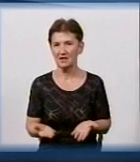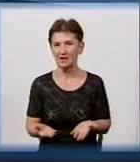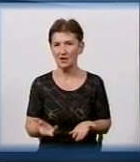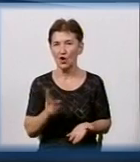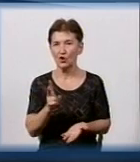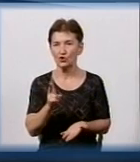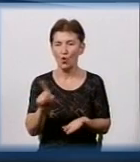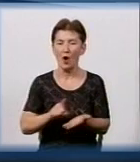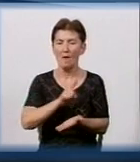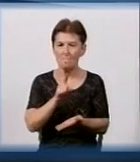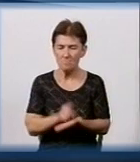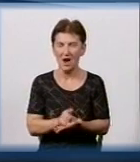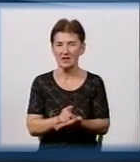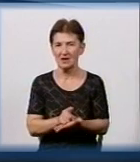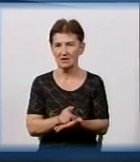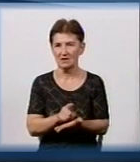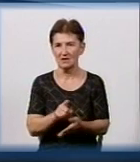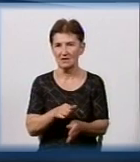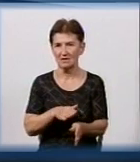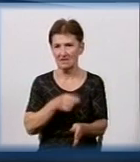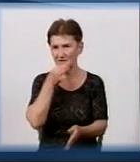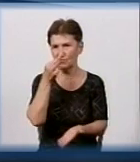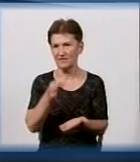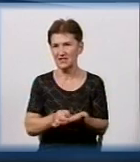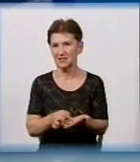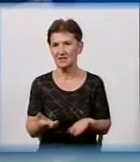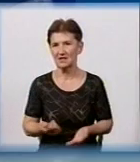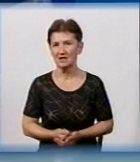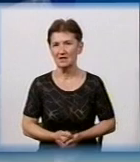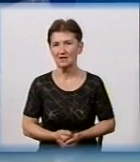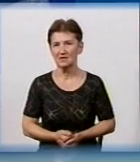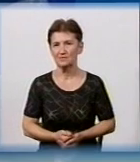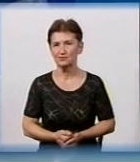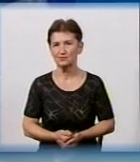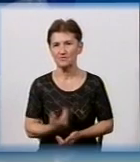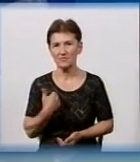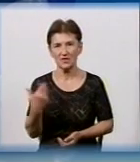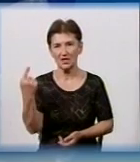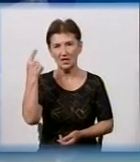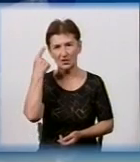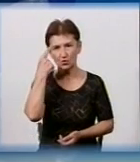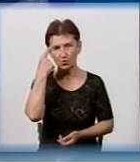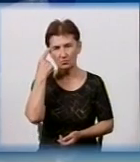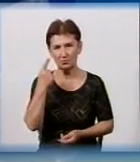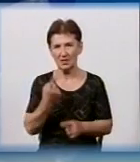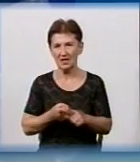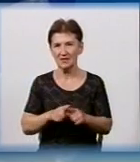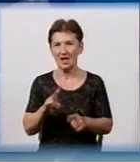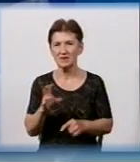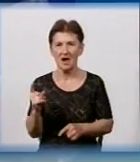має відповідати? Хто має робити це завтра, післязавтра? Я думаю, що це все-таки на совість